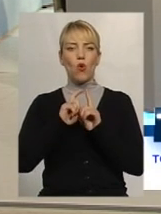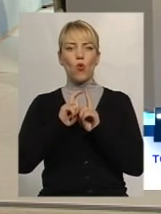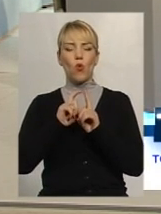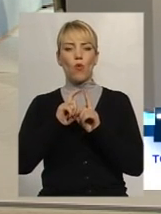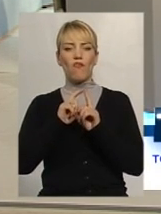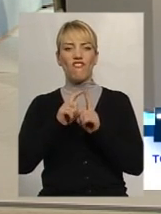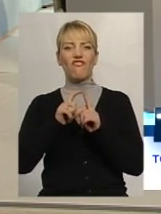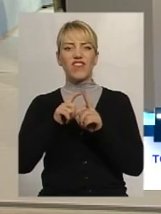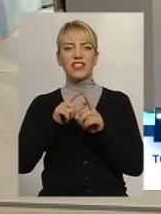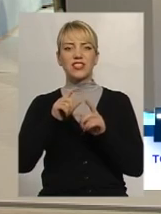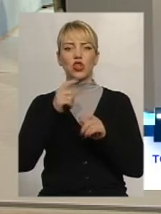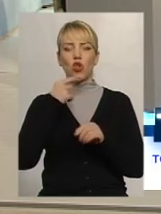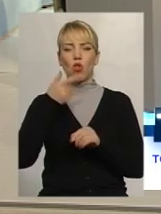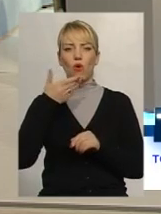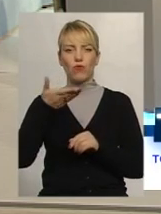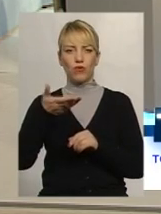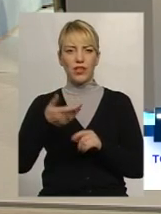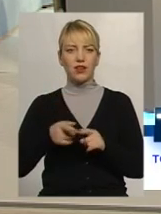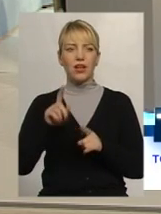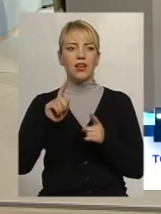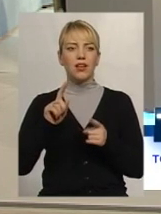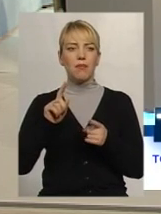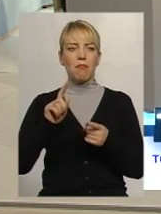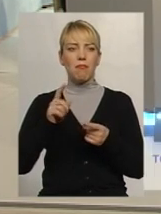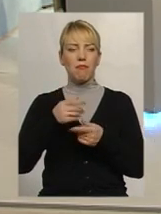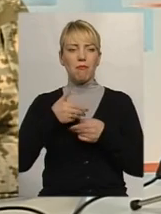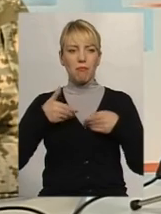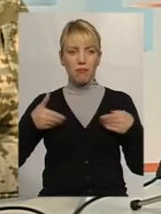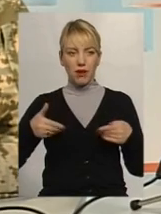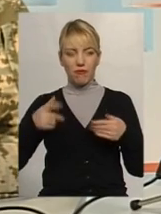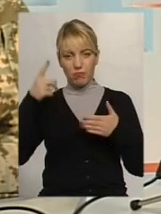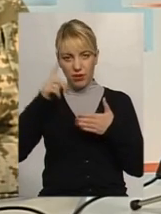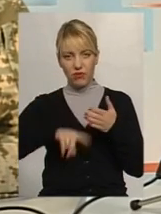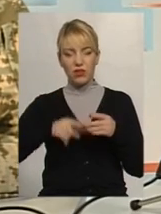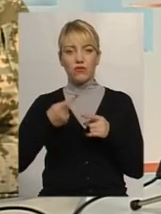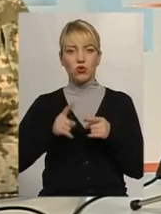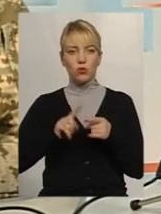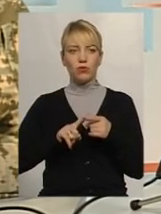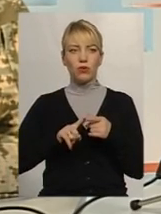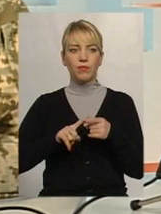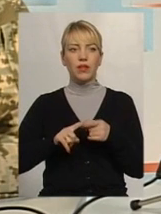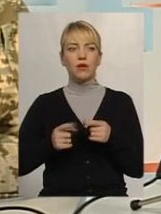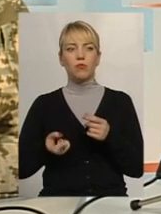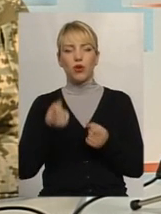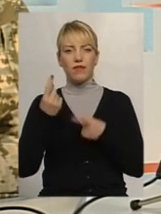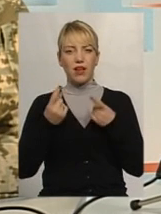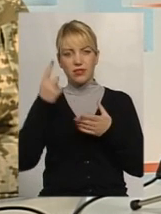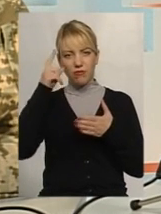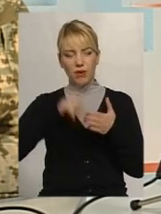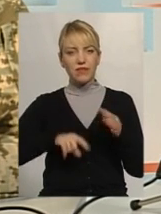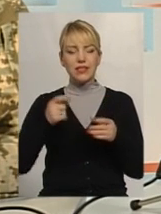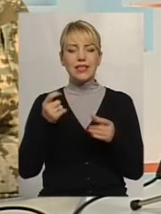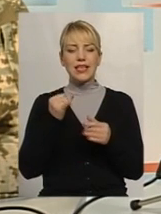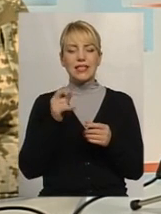українських громадян. Все-таки ми впевнені в цьому, появляється впевненість. І ви знаєте, все